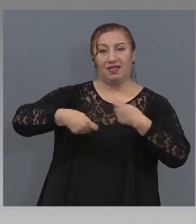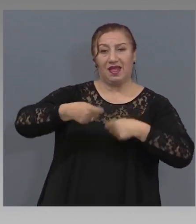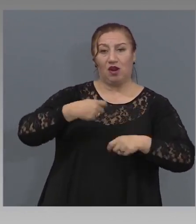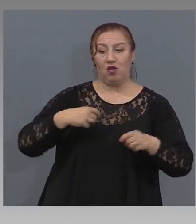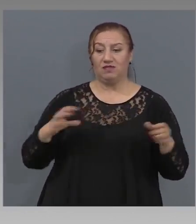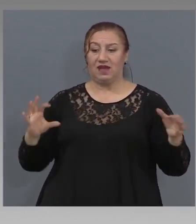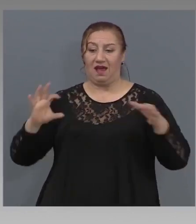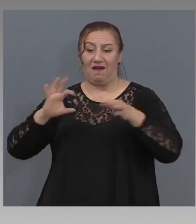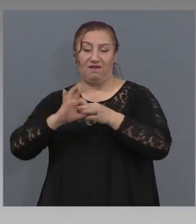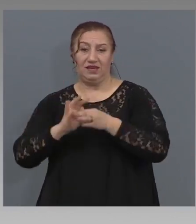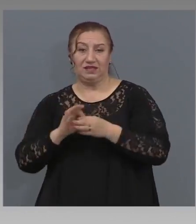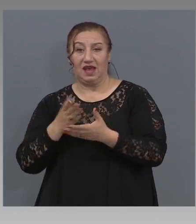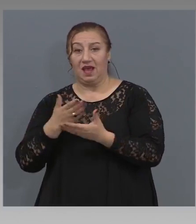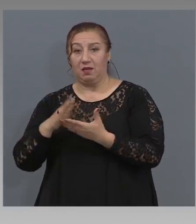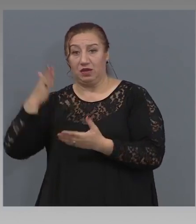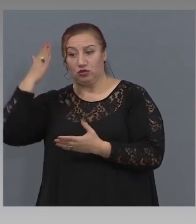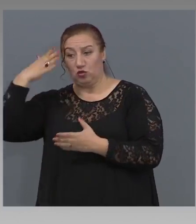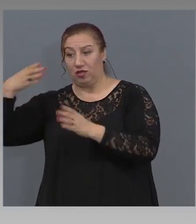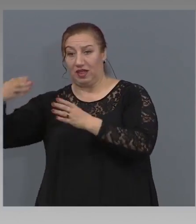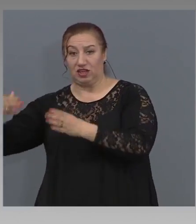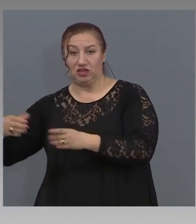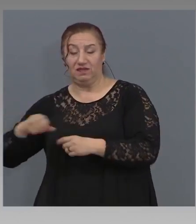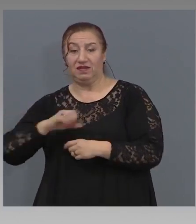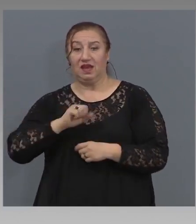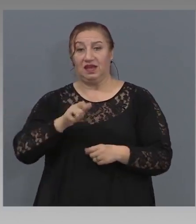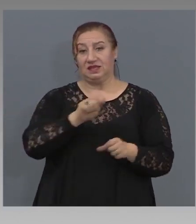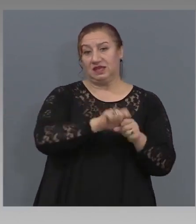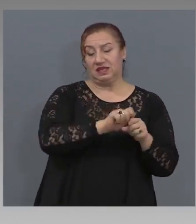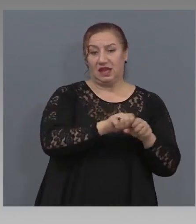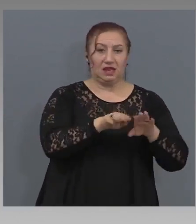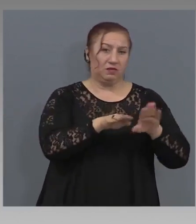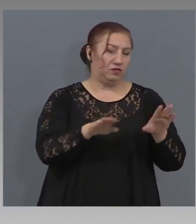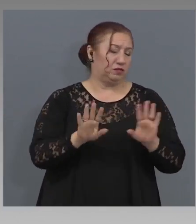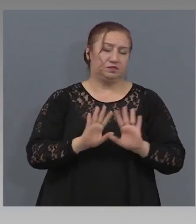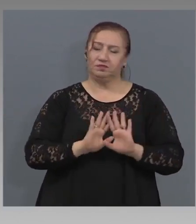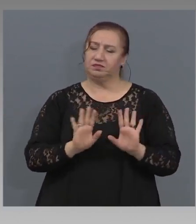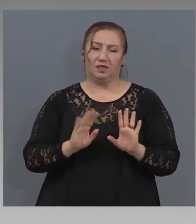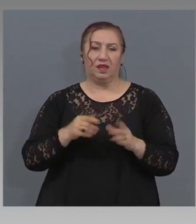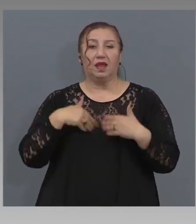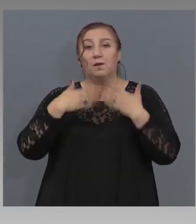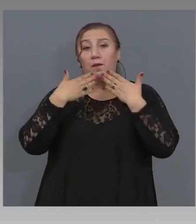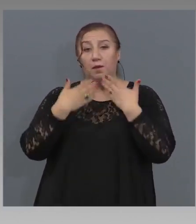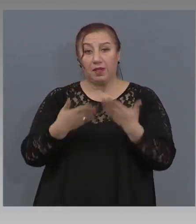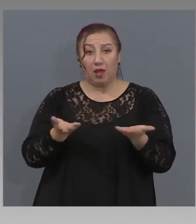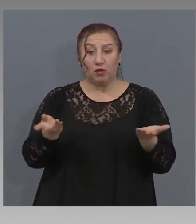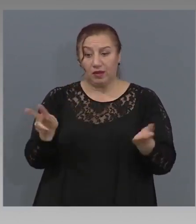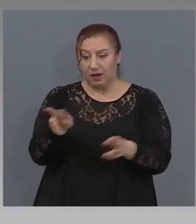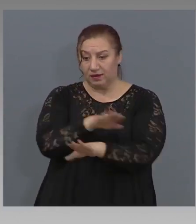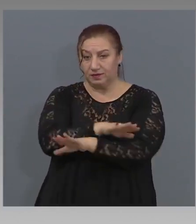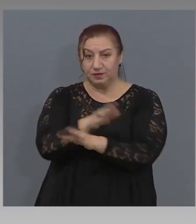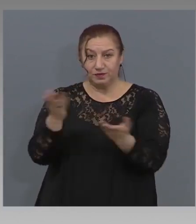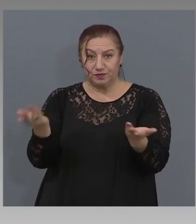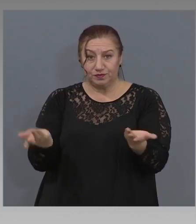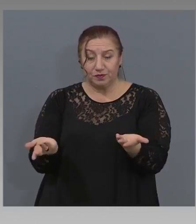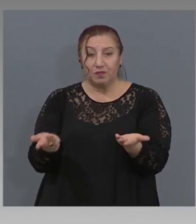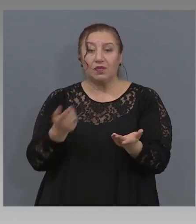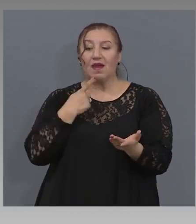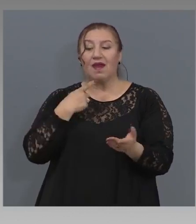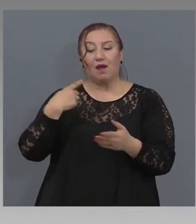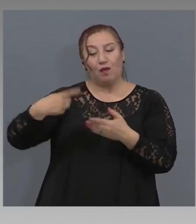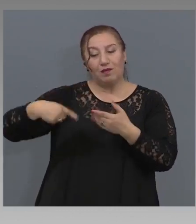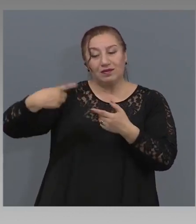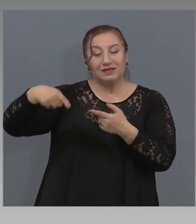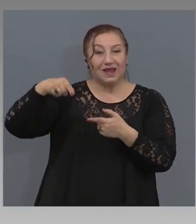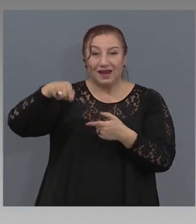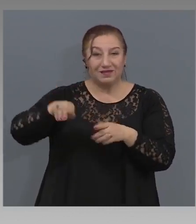и създателите на платформата. Не, напротив, благодарим, защото концепцията, ако се развие, аз съм сигурен, че много